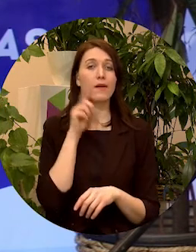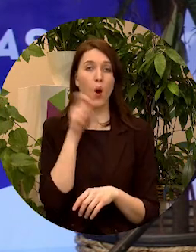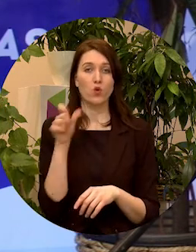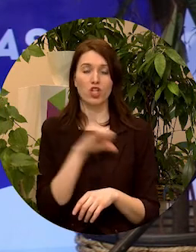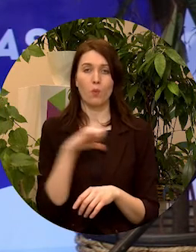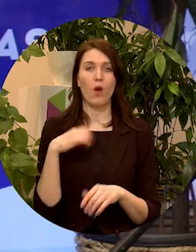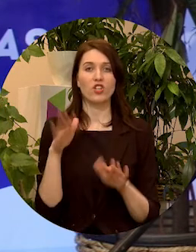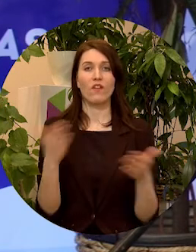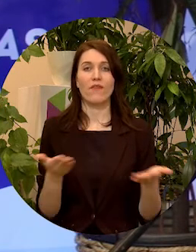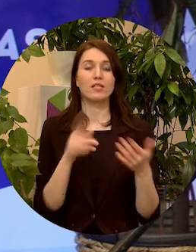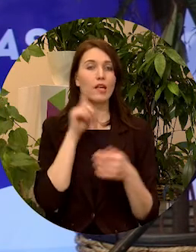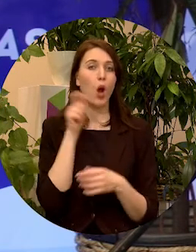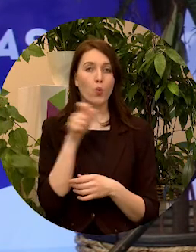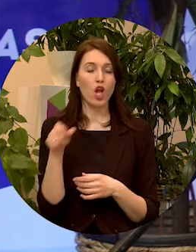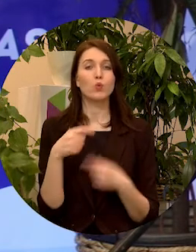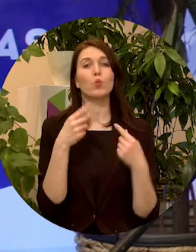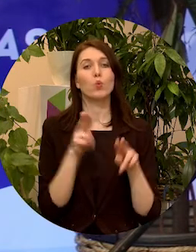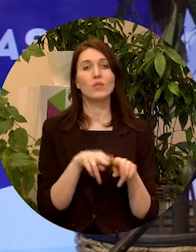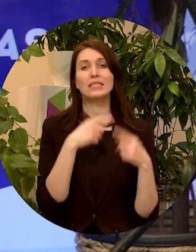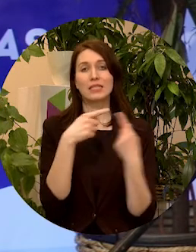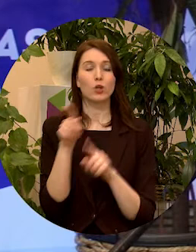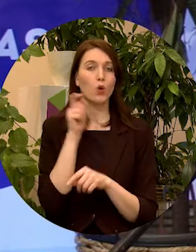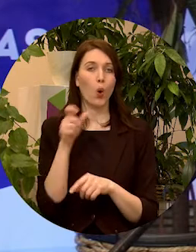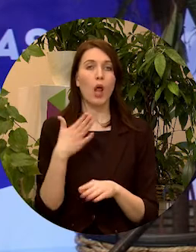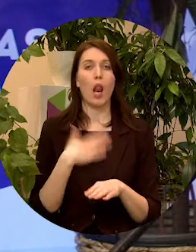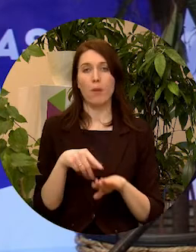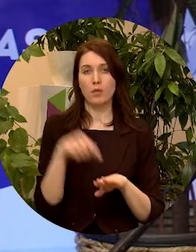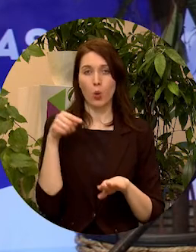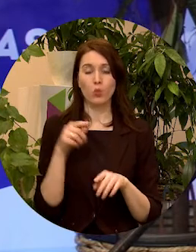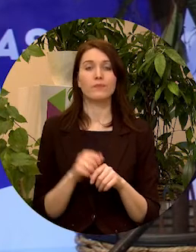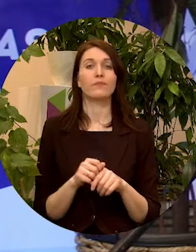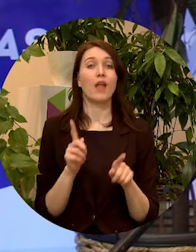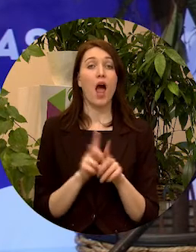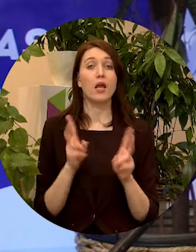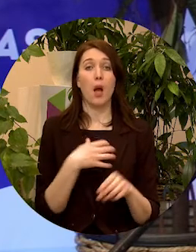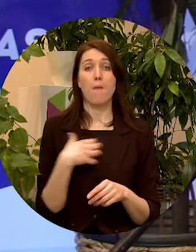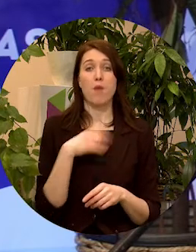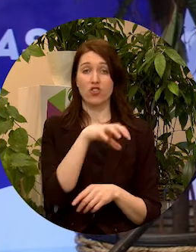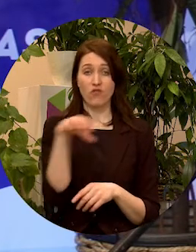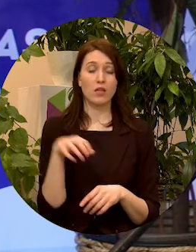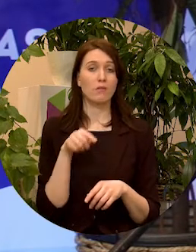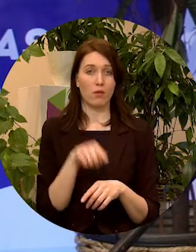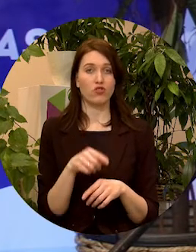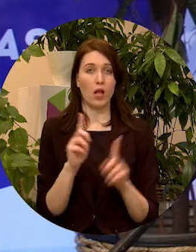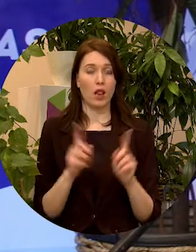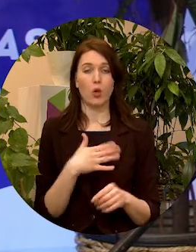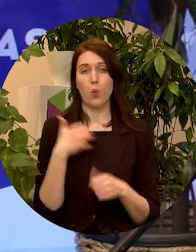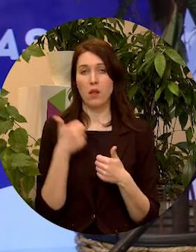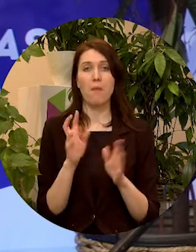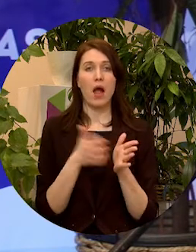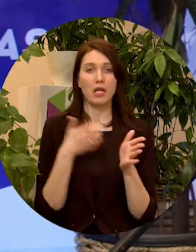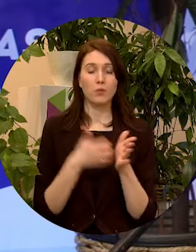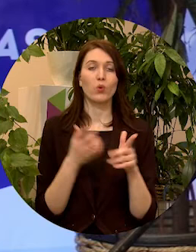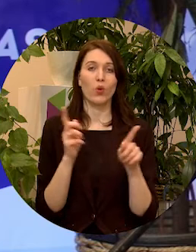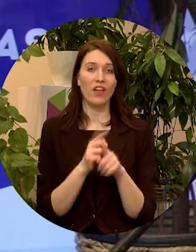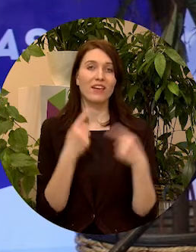veicināt citu jauniešu labsajūtu. Un arī mums kā pašvaldībām šis instruments ir ļoti labs, ko izmantot kā arī